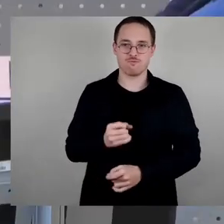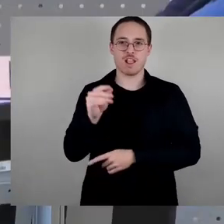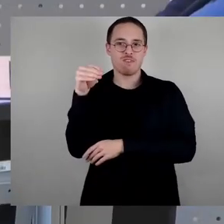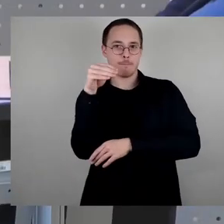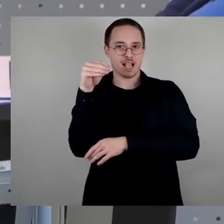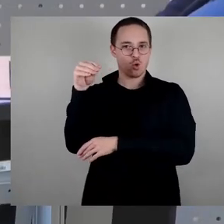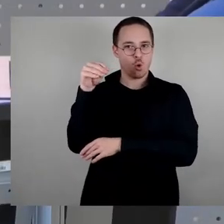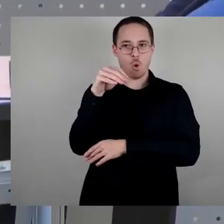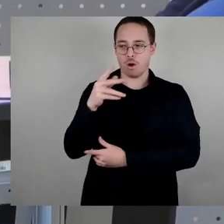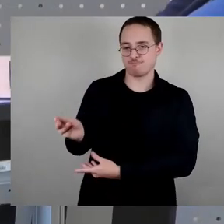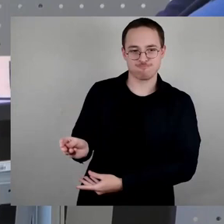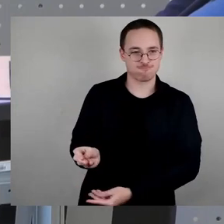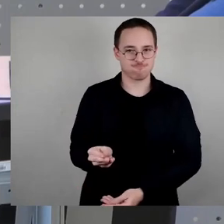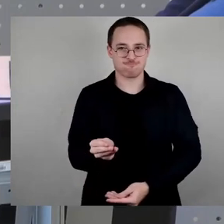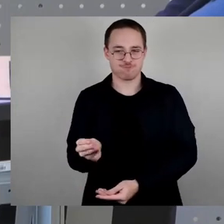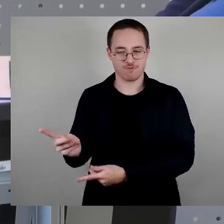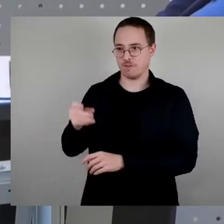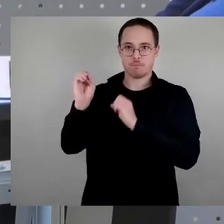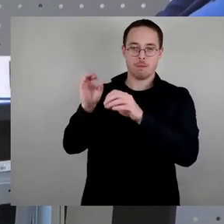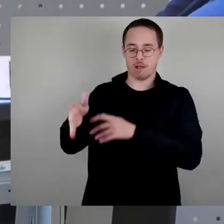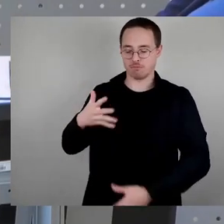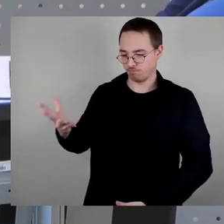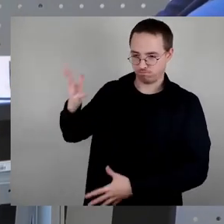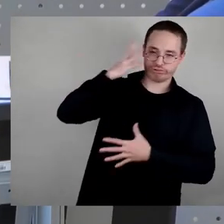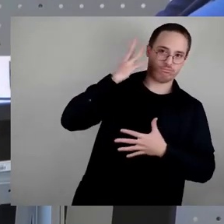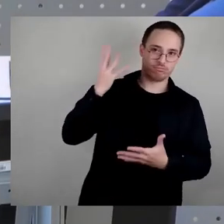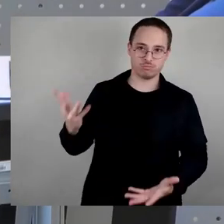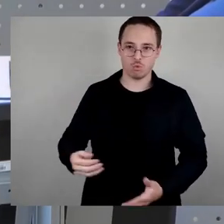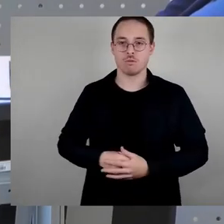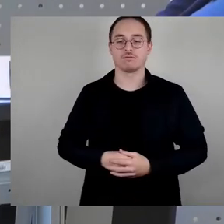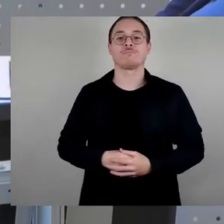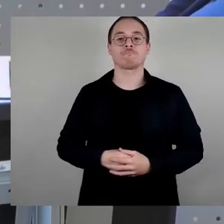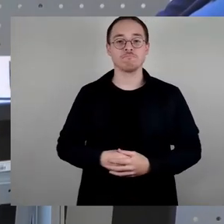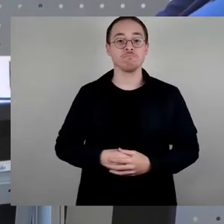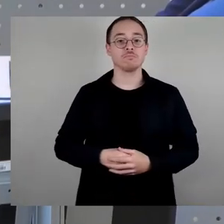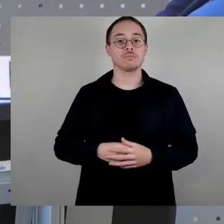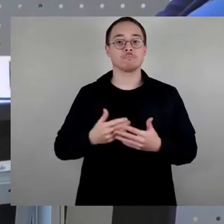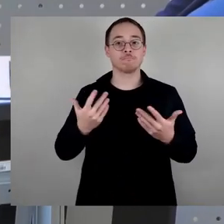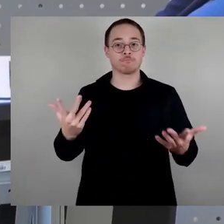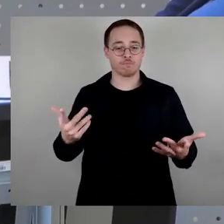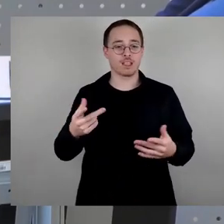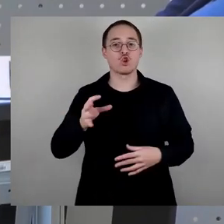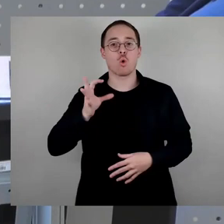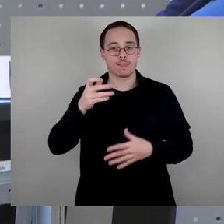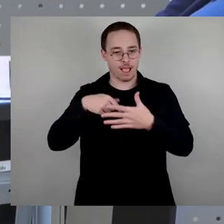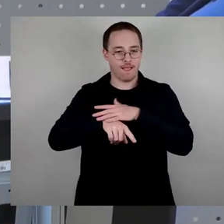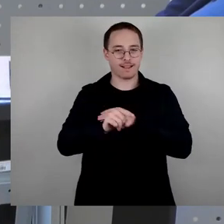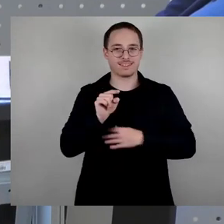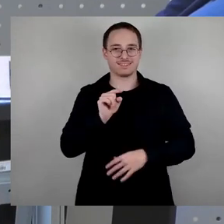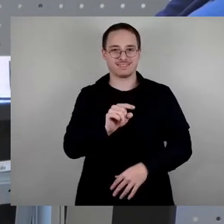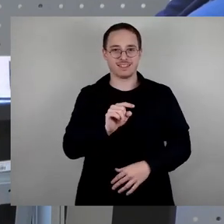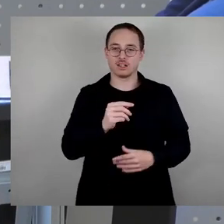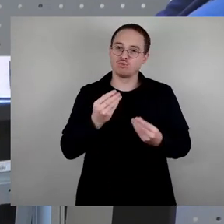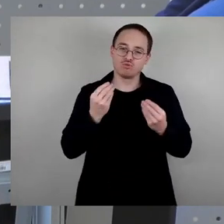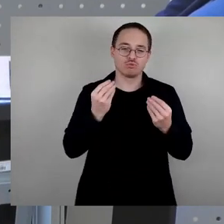Zurück zur Würde des Kloeingangs. Um den drapieren sich traditionell gern After und andere Nasen.